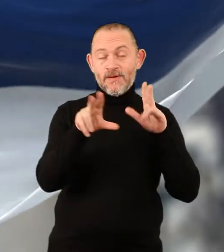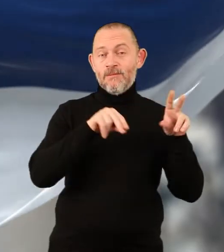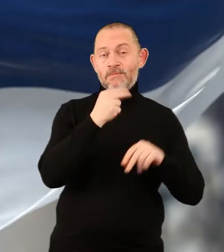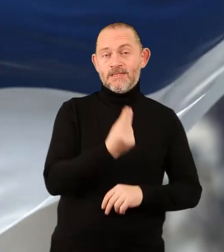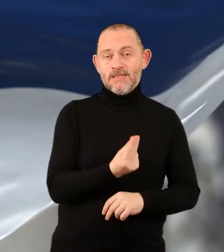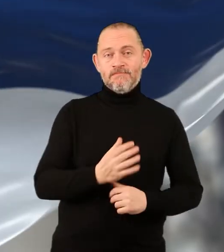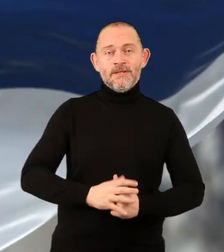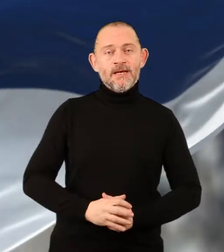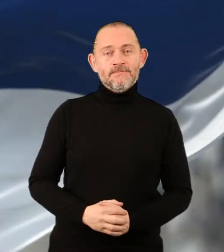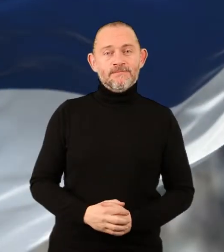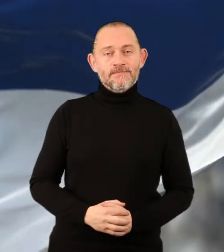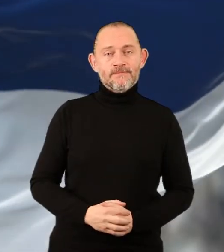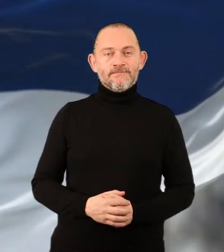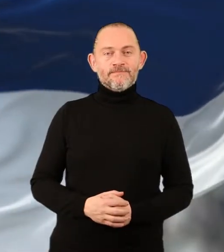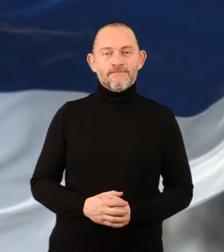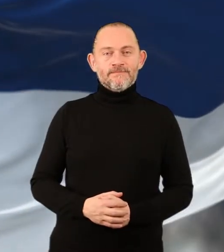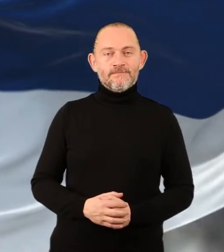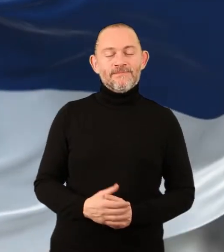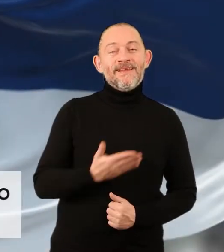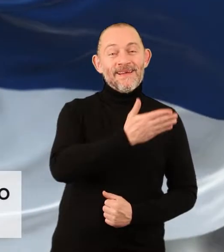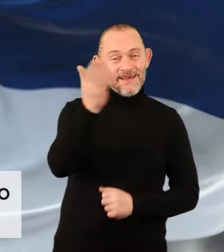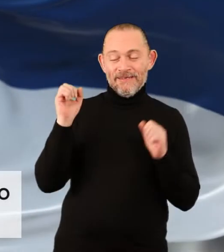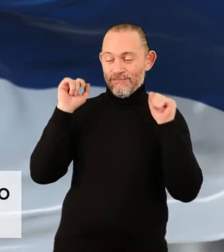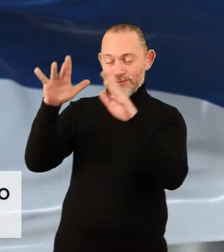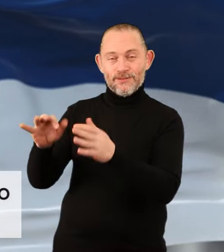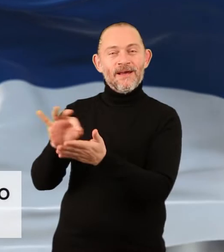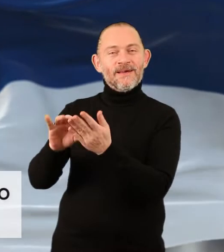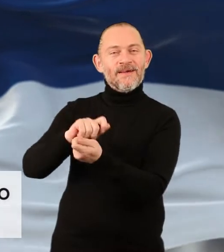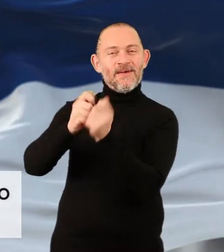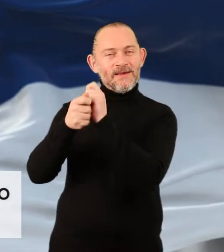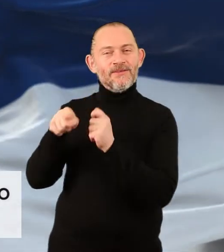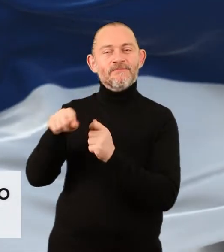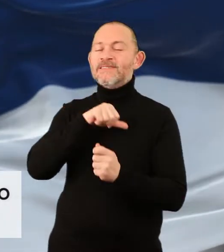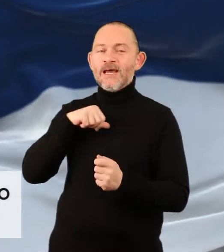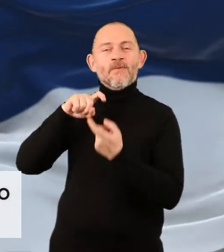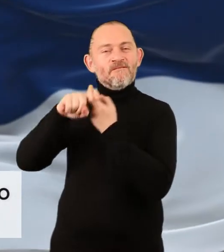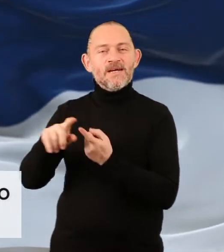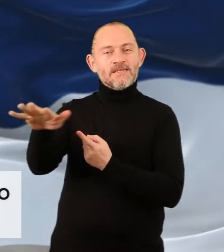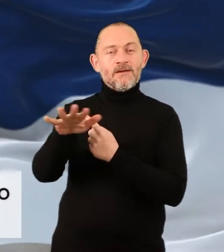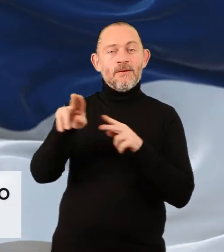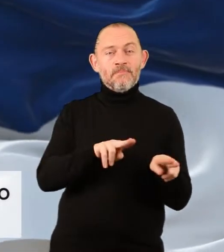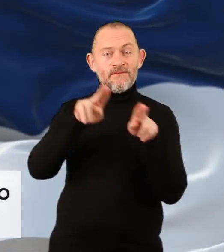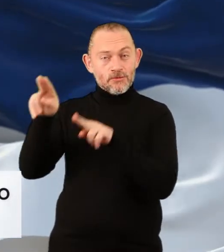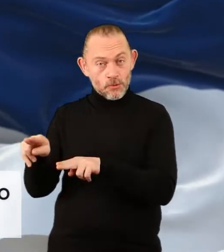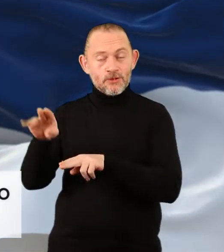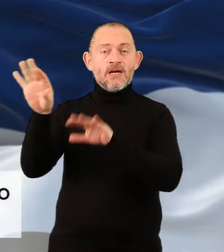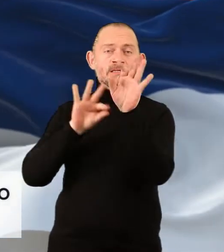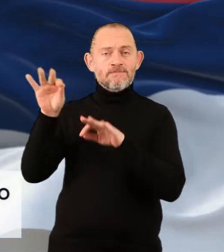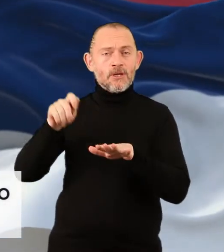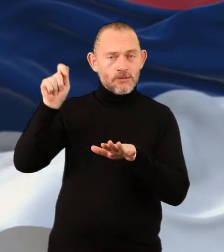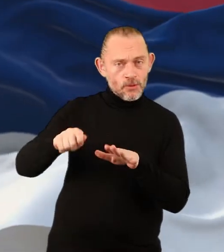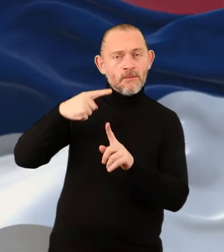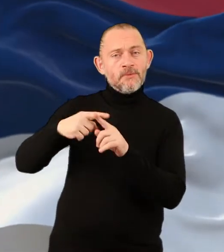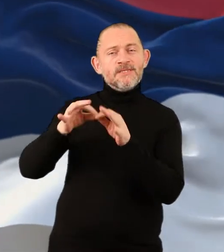potvrđivanju akta o promjeni Ustava Republike Srbije. Građani se na referendumu izjašnjavaju isključivo o odredbama koje se odnose na